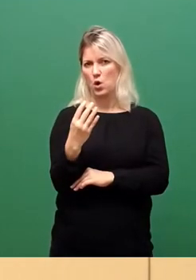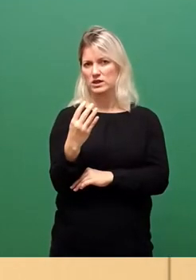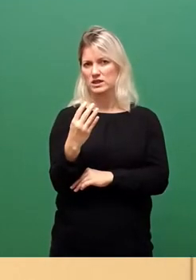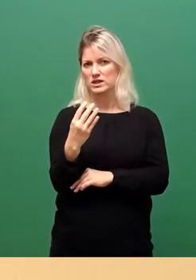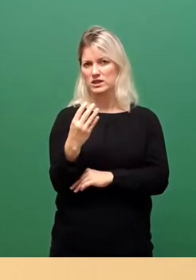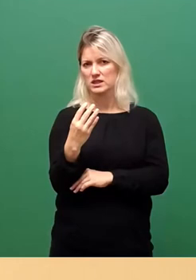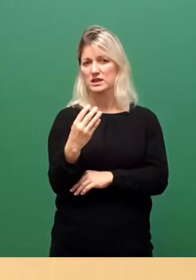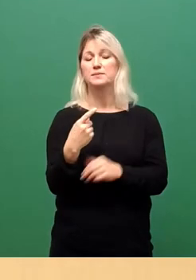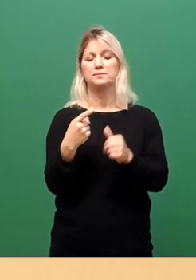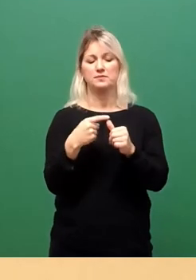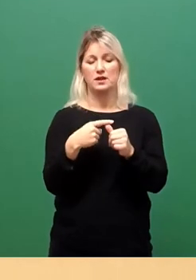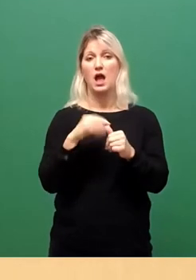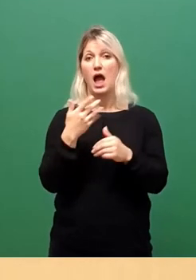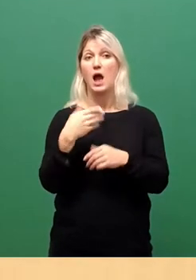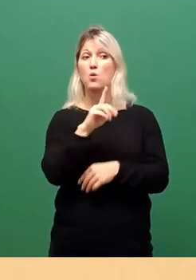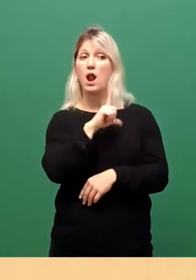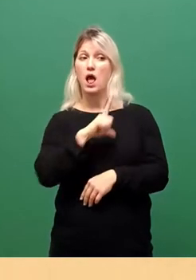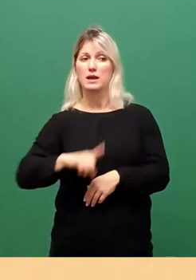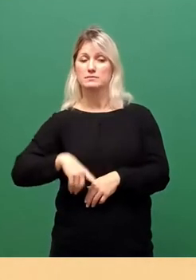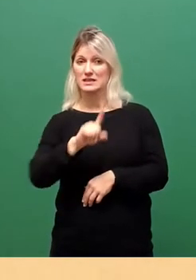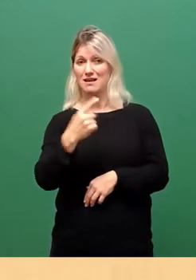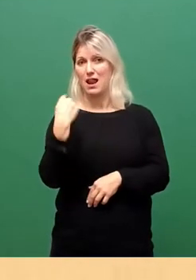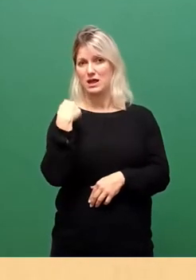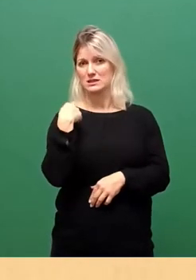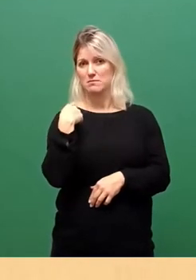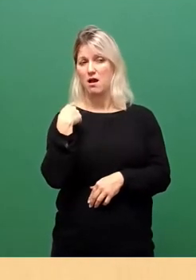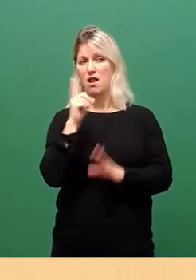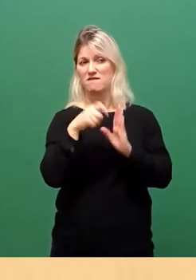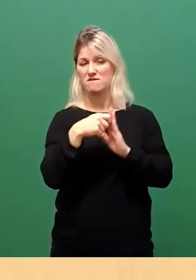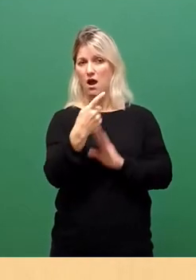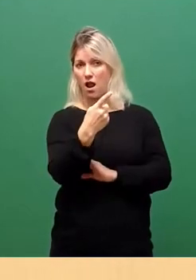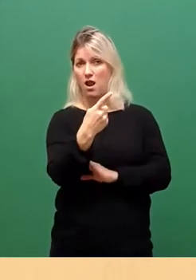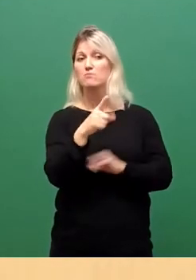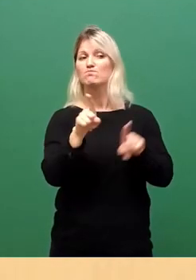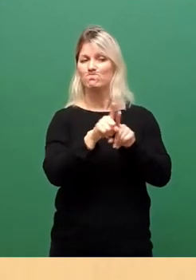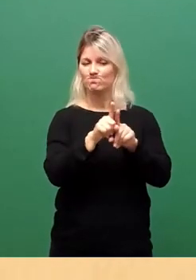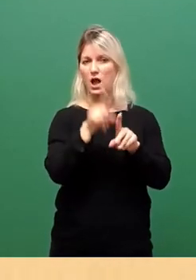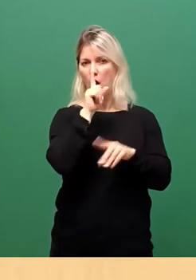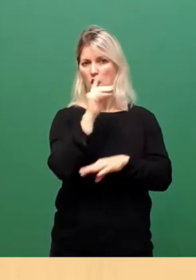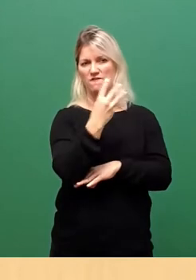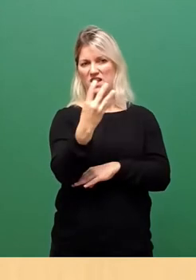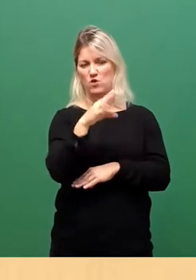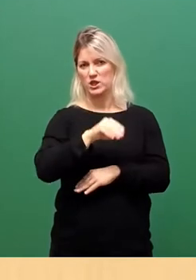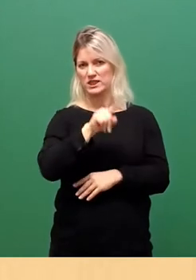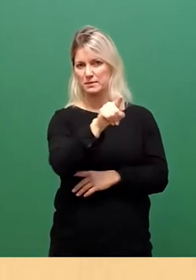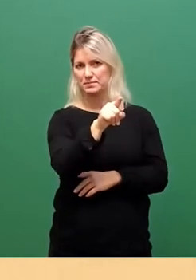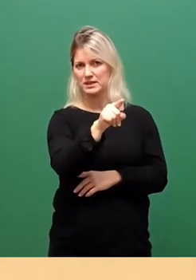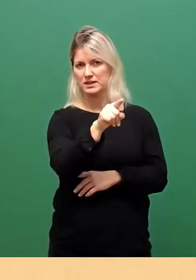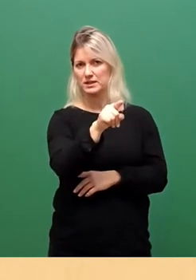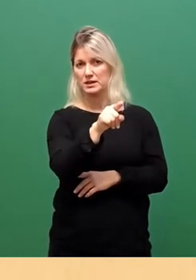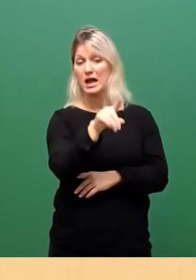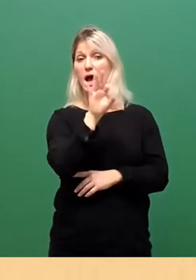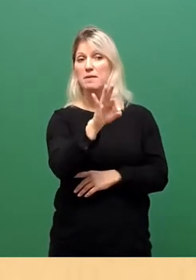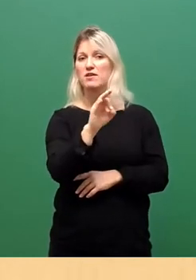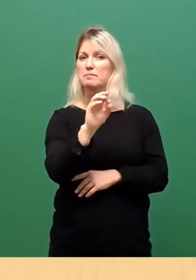bei der zurückliegenden Oberbürgermeisterwahl diesen Zeitraum von vier Wochen gewählt hat. Dass gerade in den sehr großen Städten es